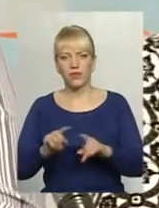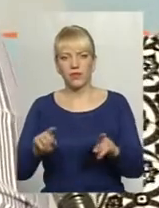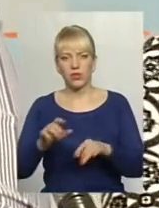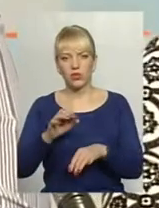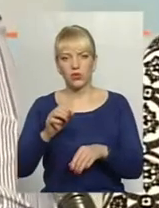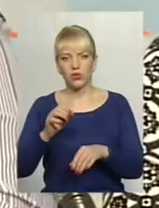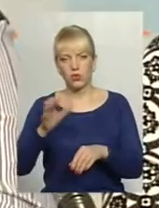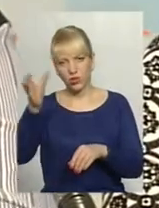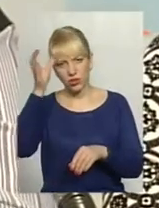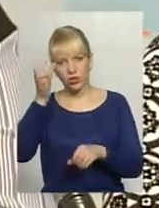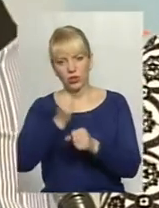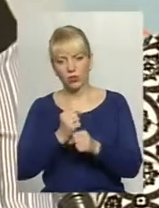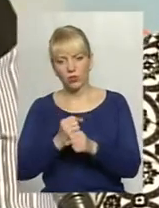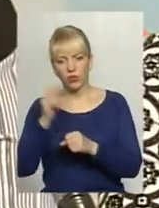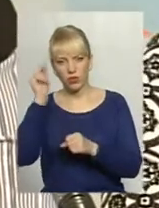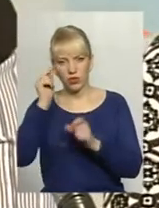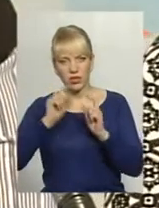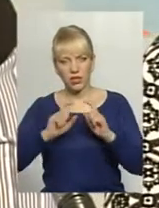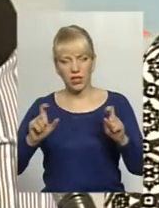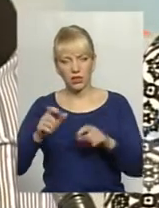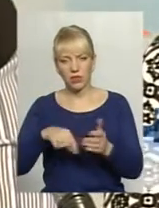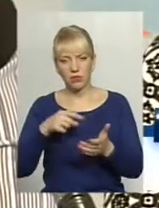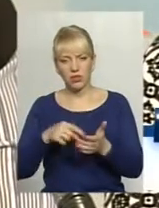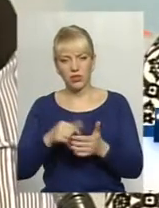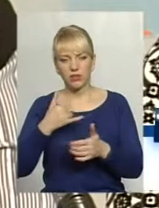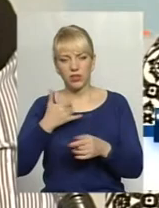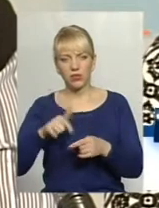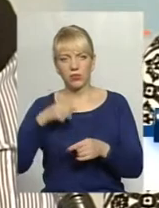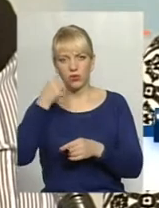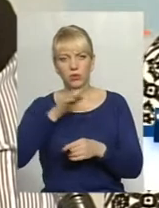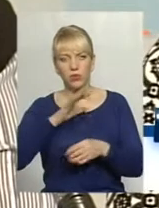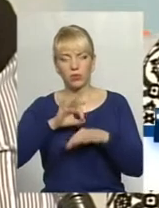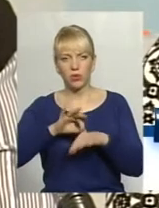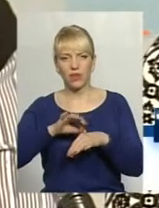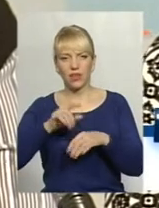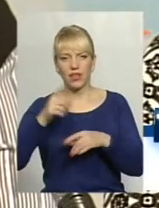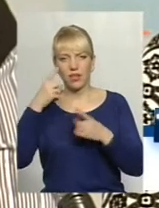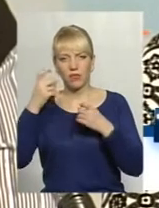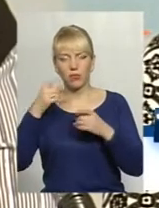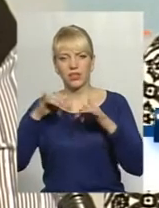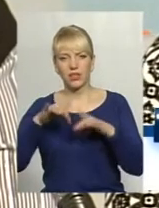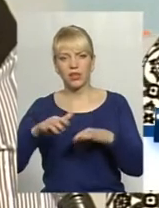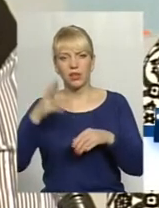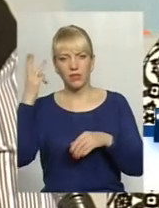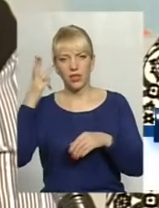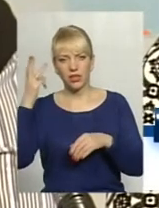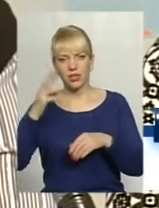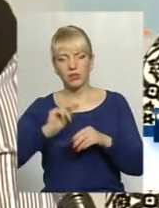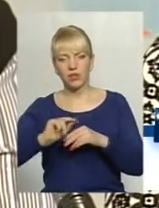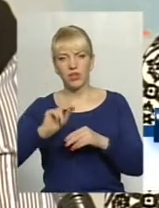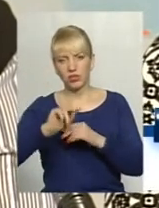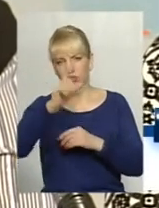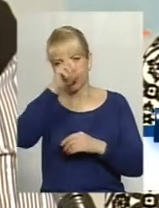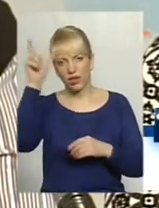навчально-виховних закладах міста. Цього року в нас була проведена інформаційна акція Хмельницькій гуманітарно-педагогічній